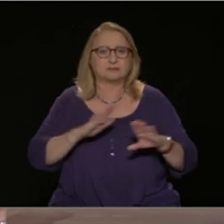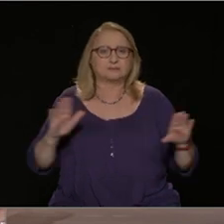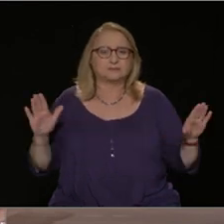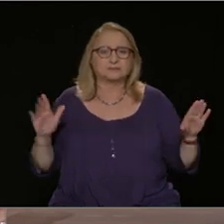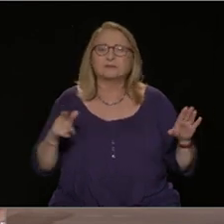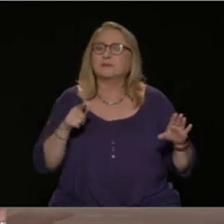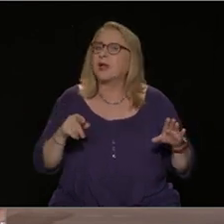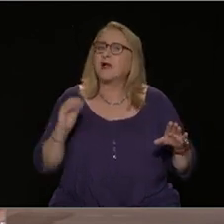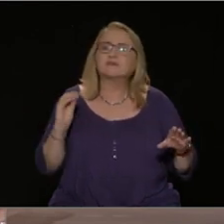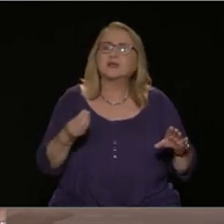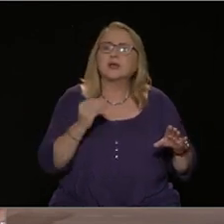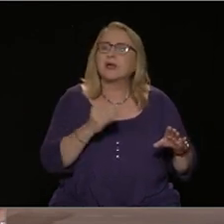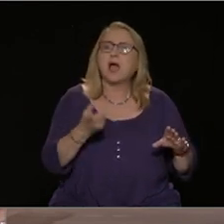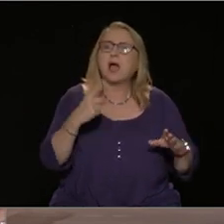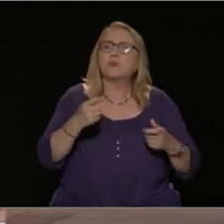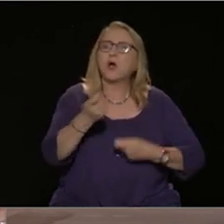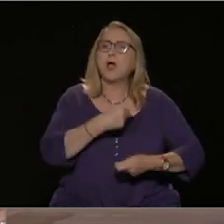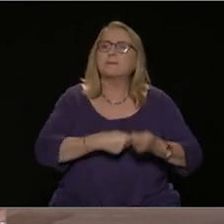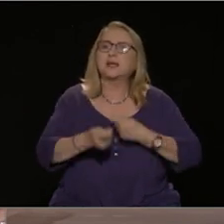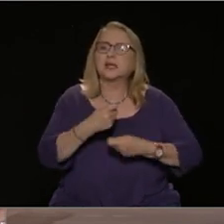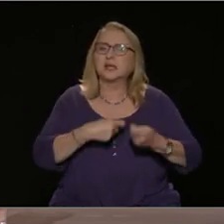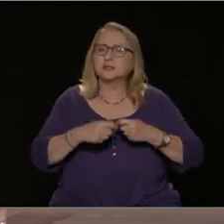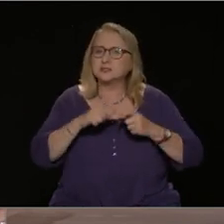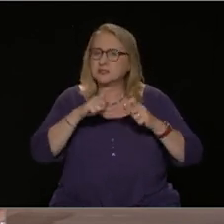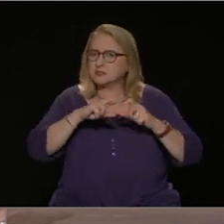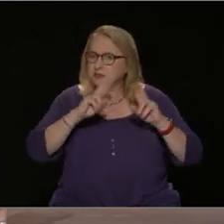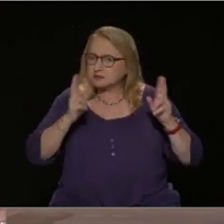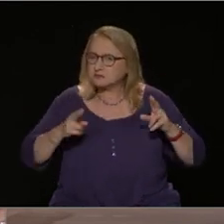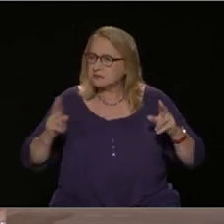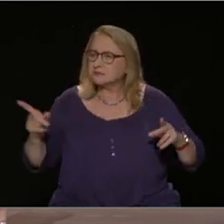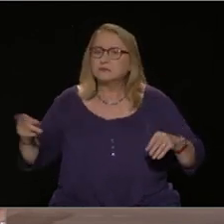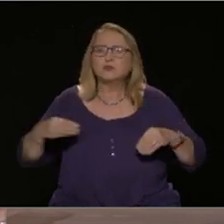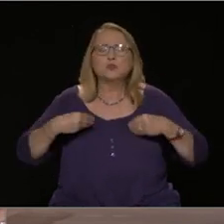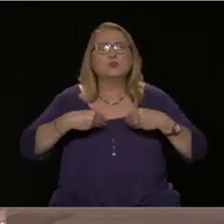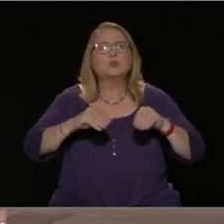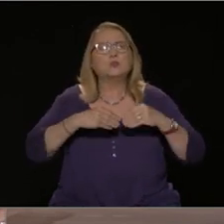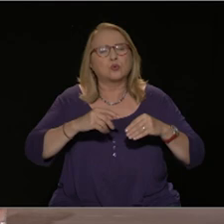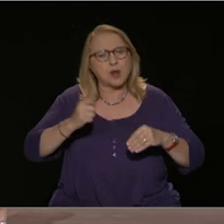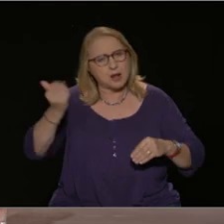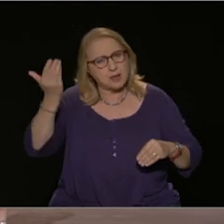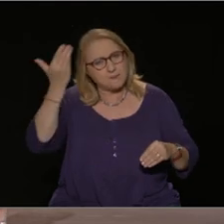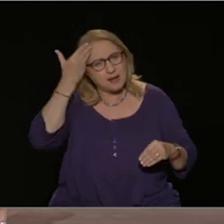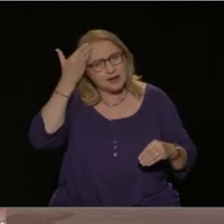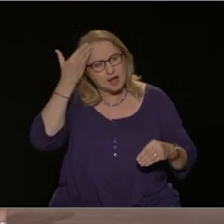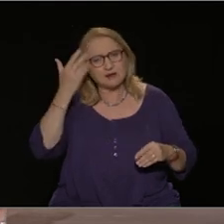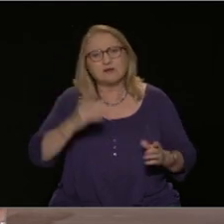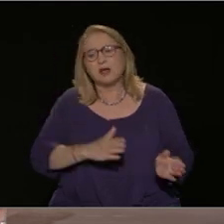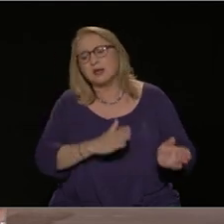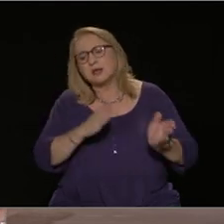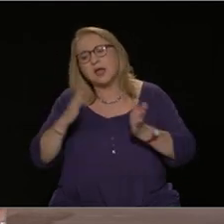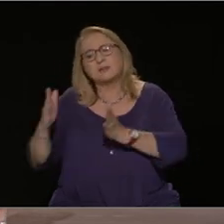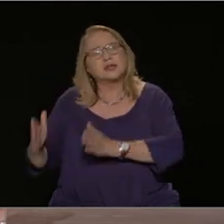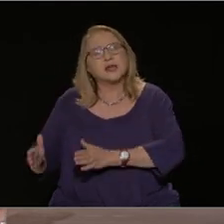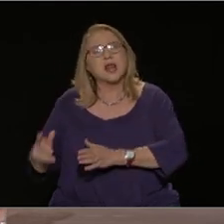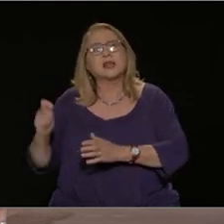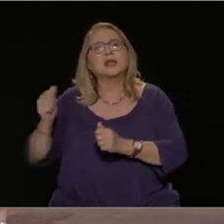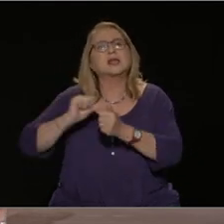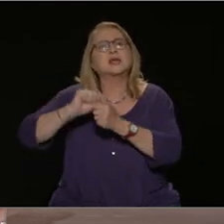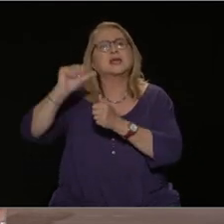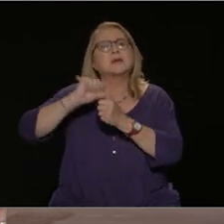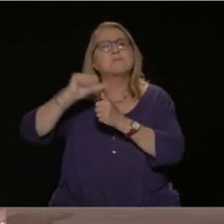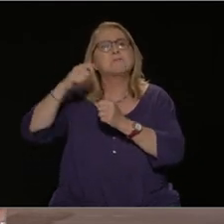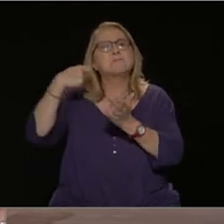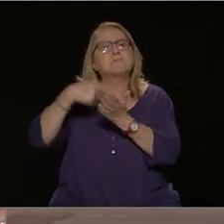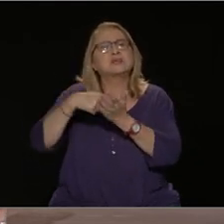επιχειρήσεις οι οποίες πουλάνε πανάκριβα και την ίδια στιγμή κρατάνε καθυλωμένους τους μισθούς, ουσιαστικά έχουμε δηλαδή μία τεράστια